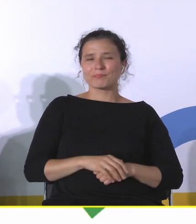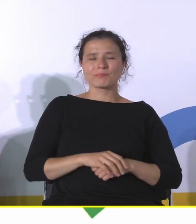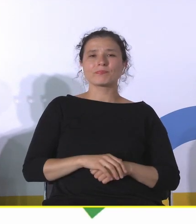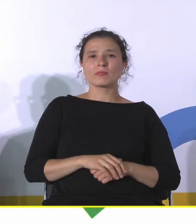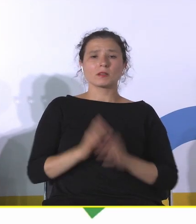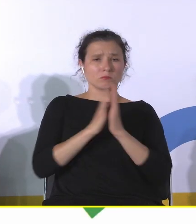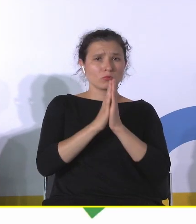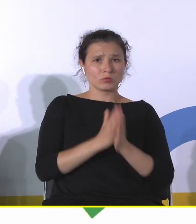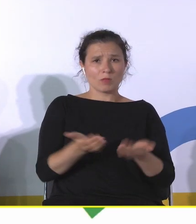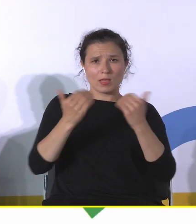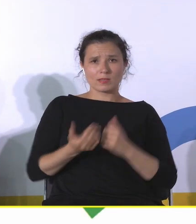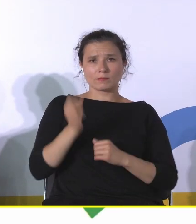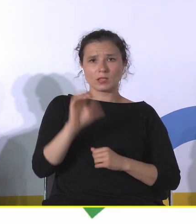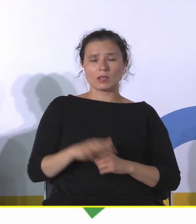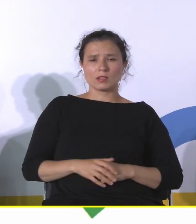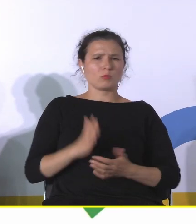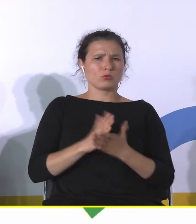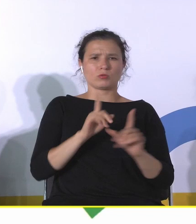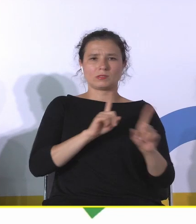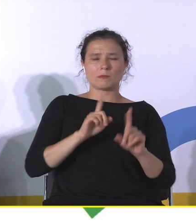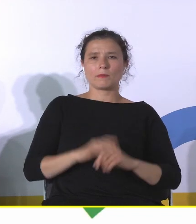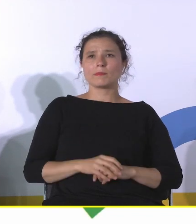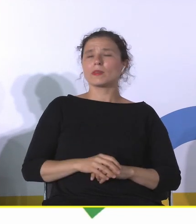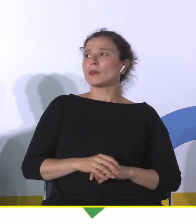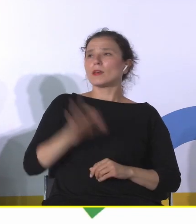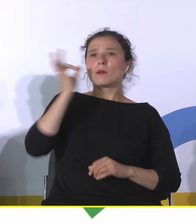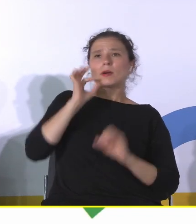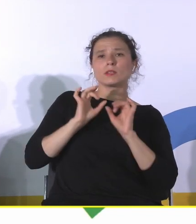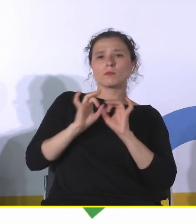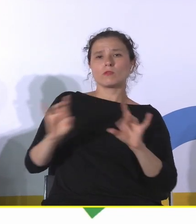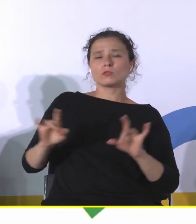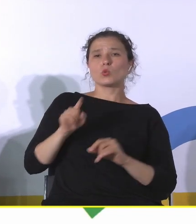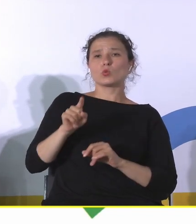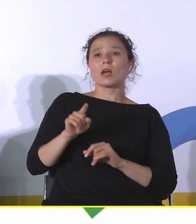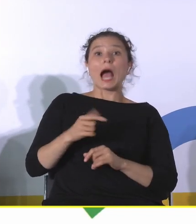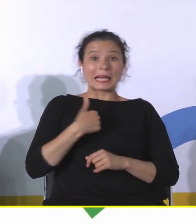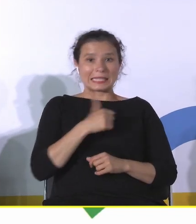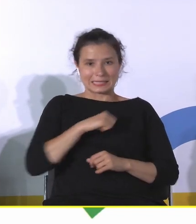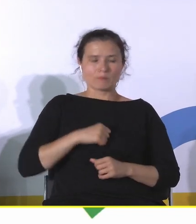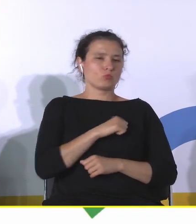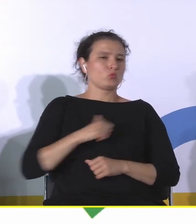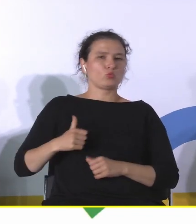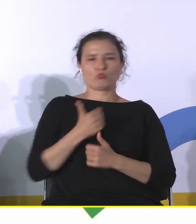następny, bo to taki tylko symbol. Panie profesorze, tutaj obok pana jest... Ja mogę sam coś zmieniać, super, bardzo dziękuję.